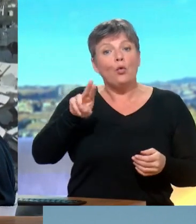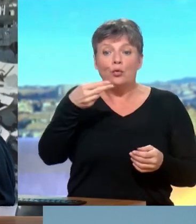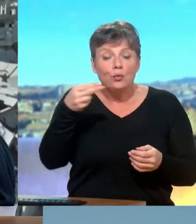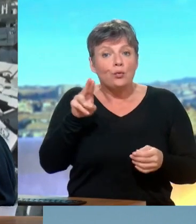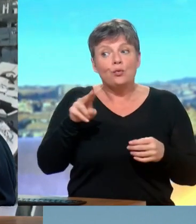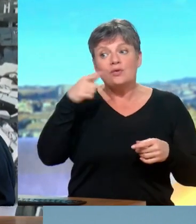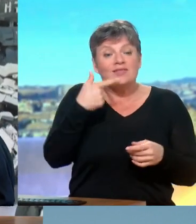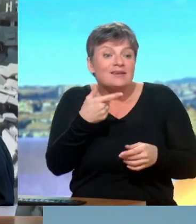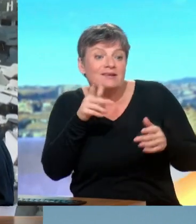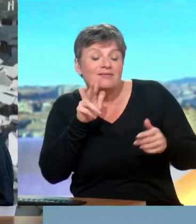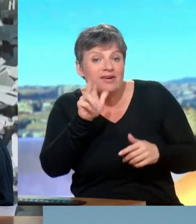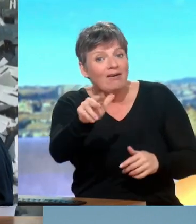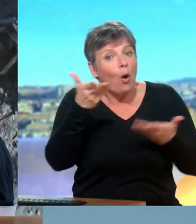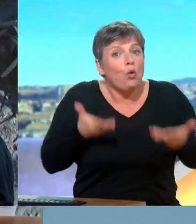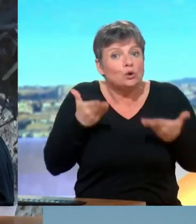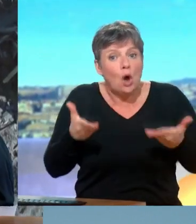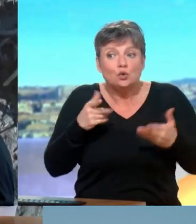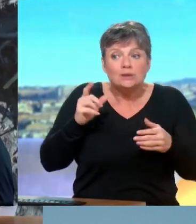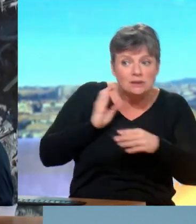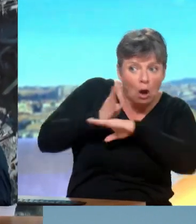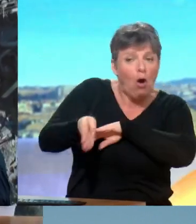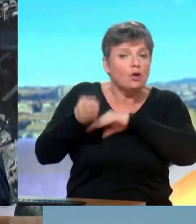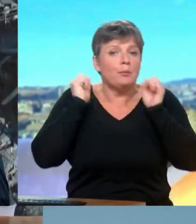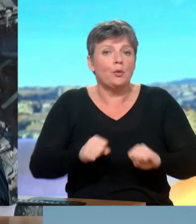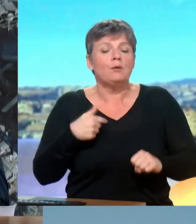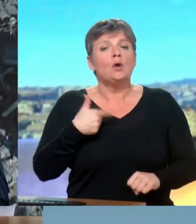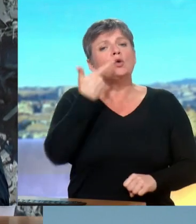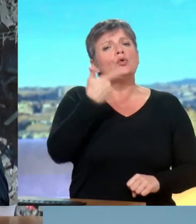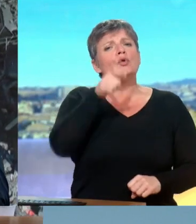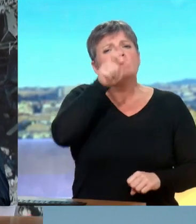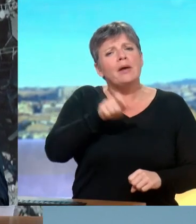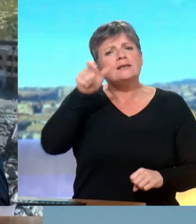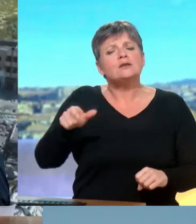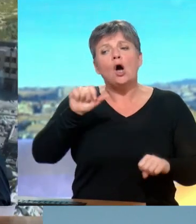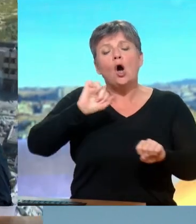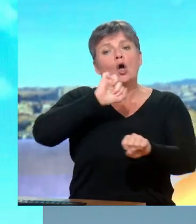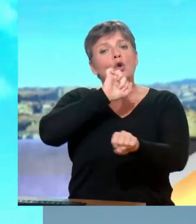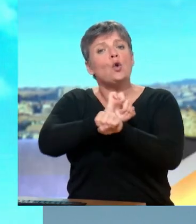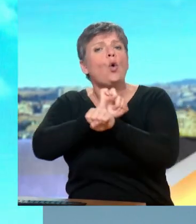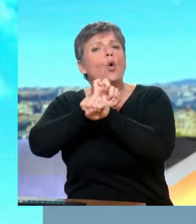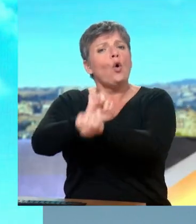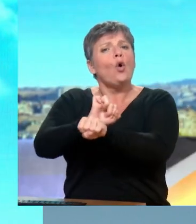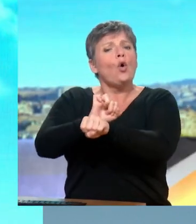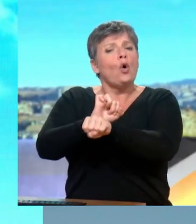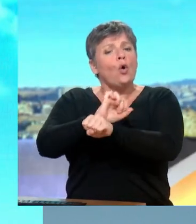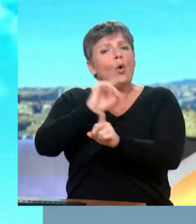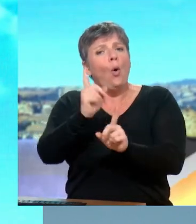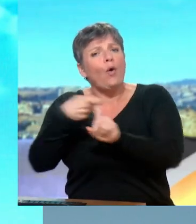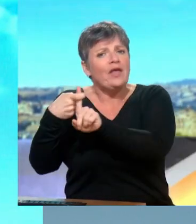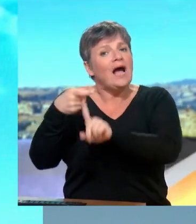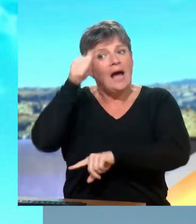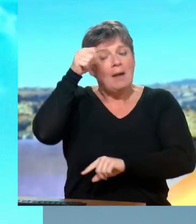passer aujourd'hui, mais attendons de voir, malheureusement. Deux otages américains, américaines, deux femmes ont été délivrées,